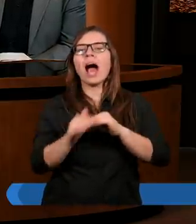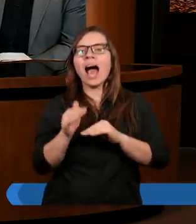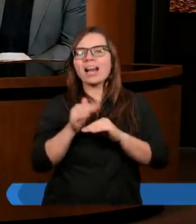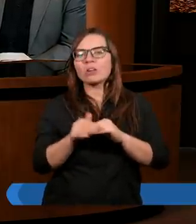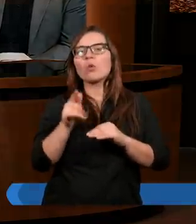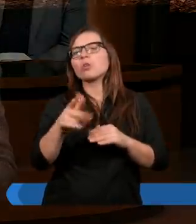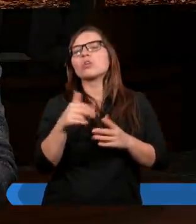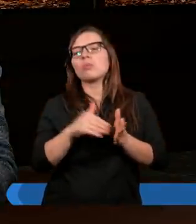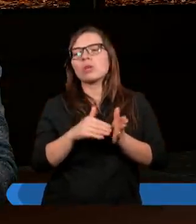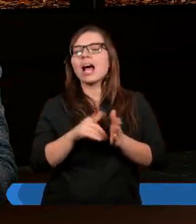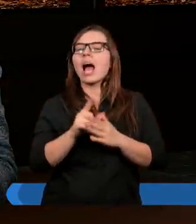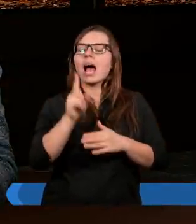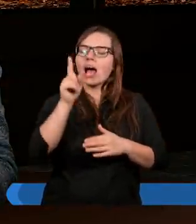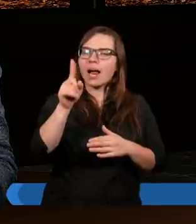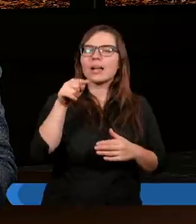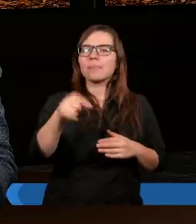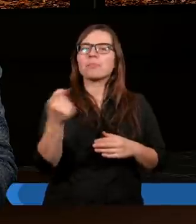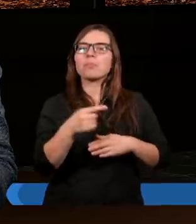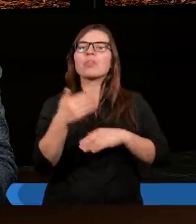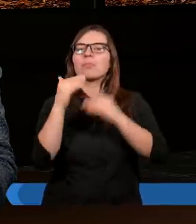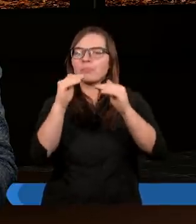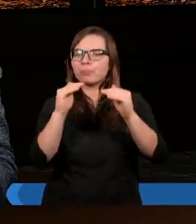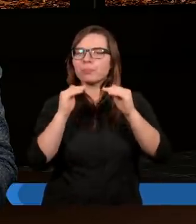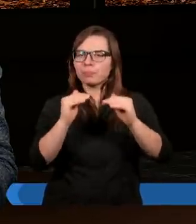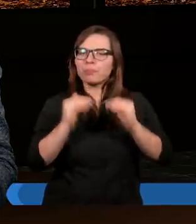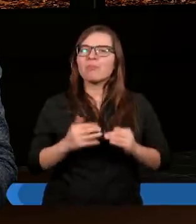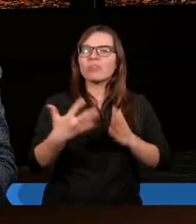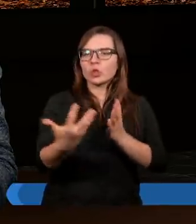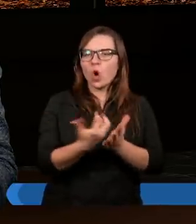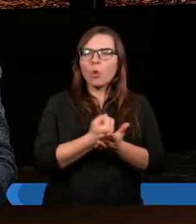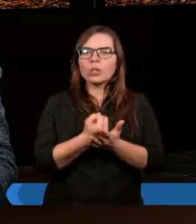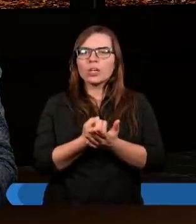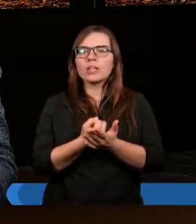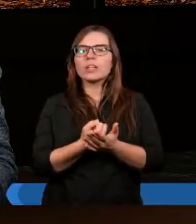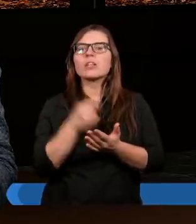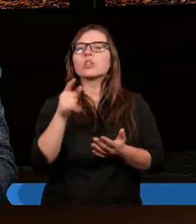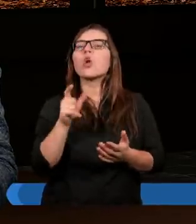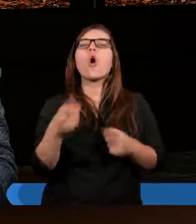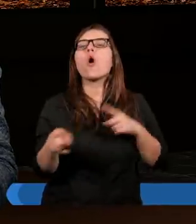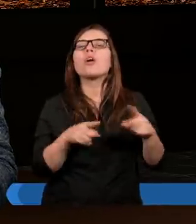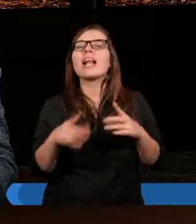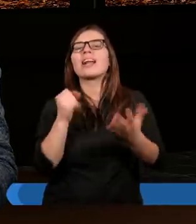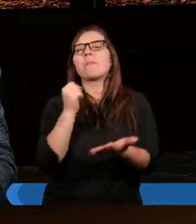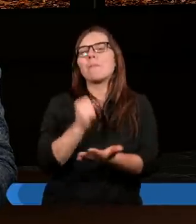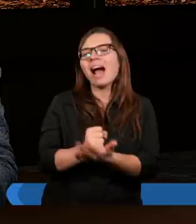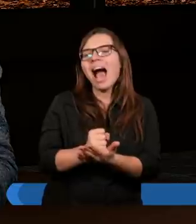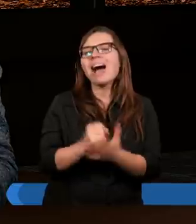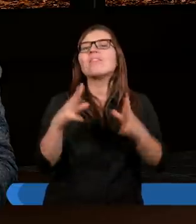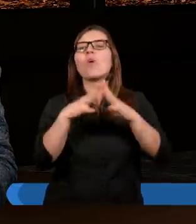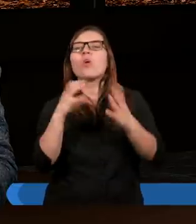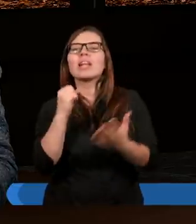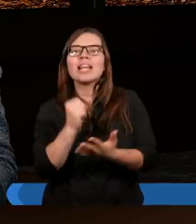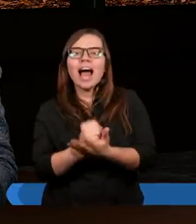Zakon nie jest potrzebny. Ale tutaj musimy tak po kolei wziąć, co oznacza w ogóle prawo, zakon.